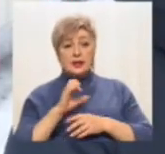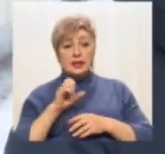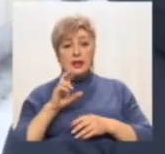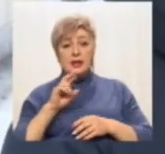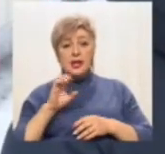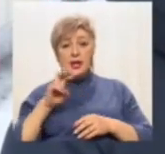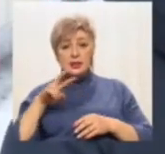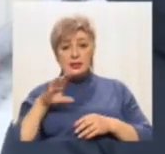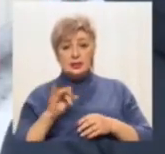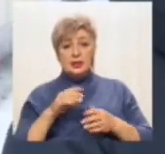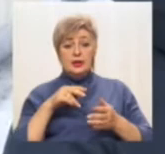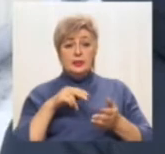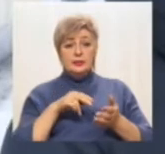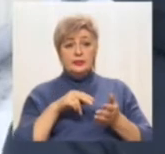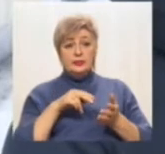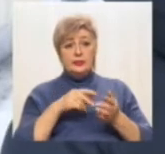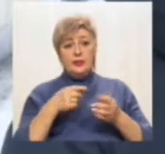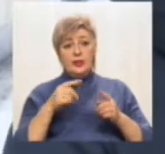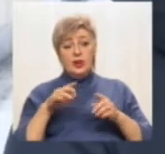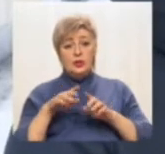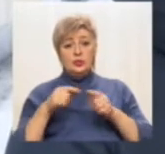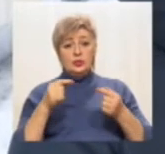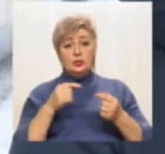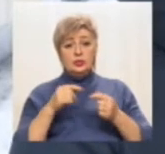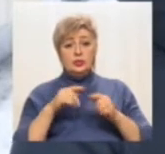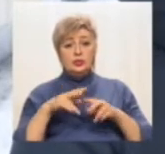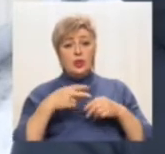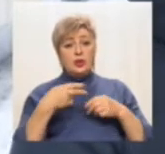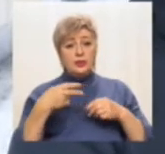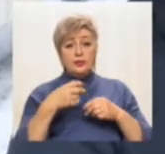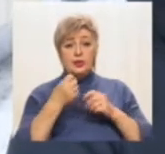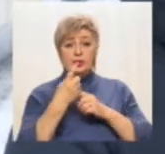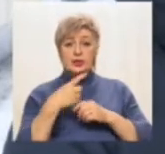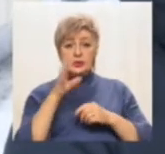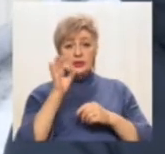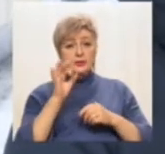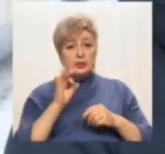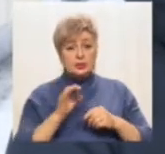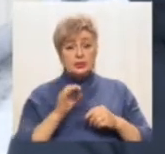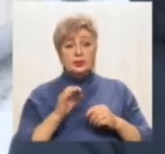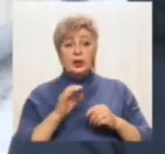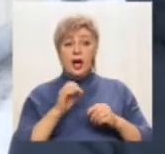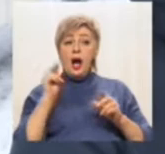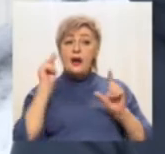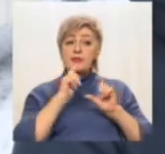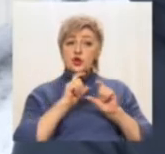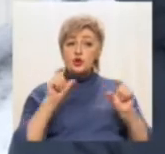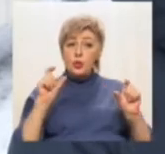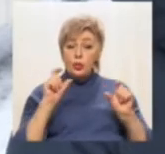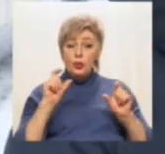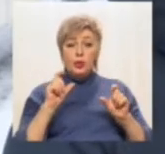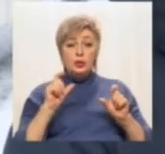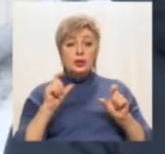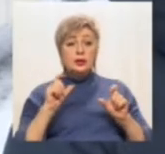вартості дорівнює 11%, що відповідає інфляційним процесам в Україні. Однак стосовно шкільних закладів